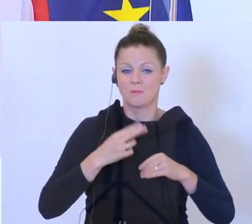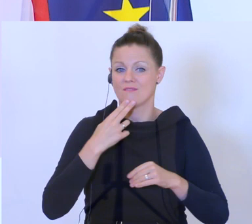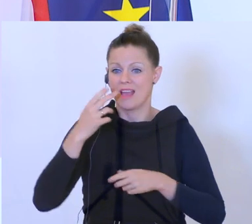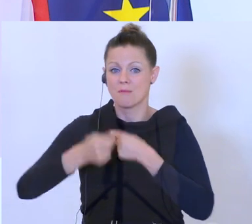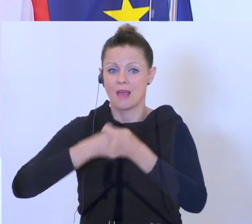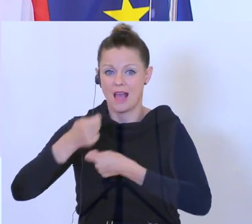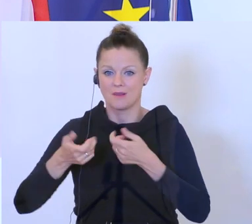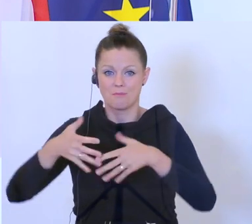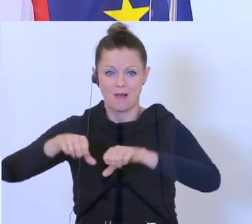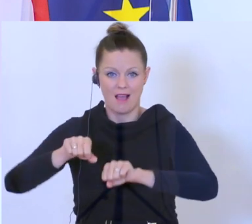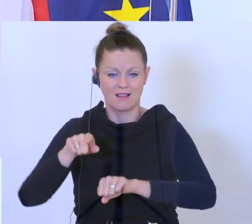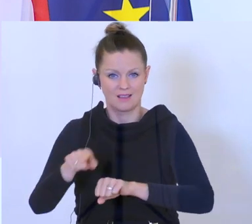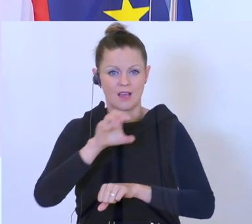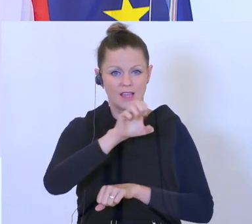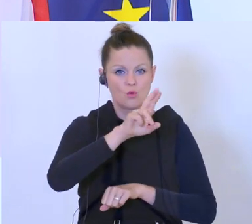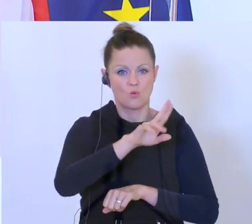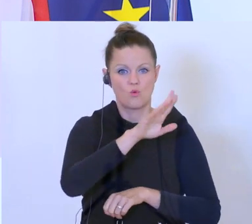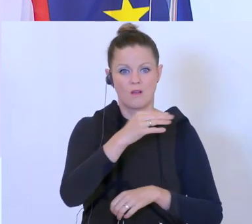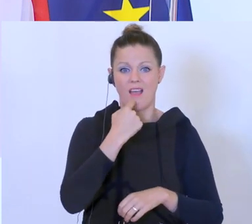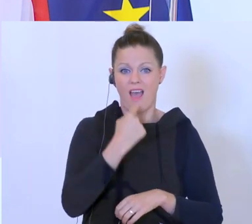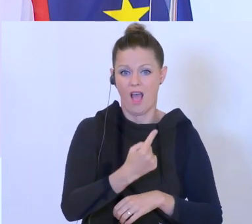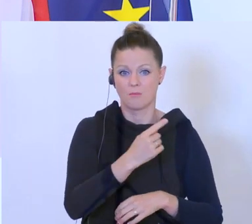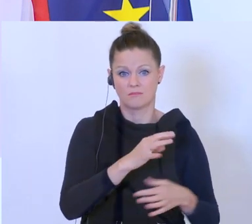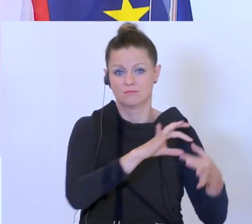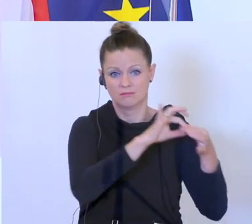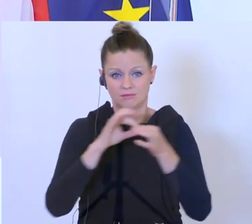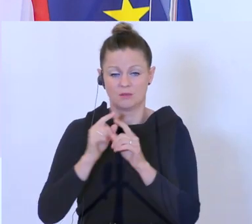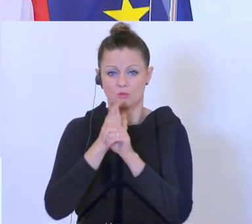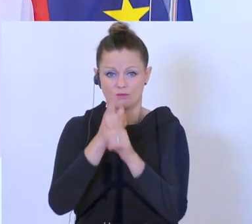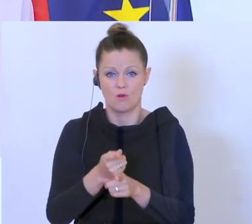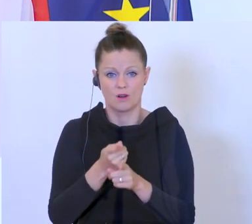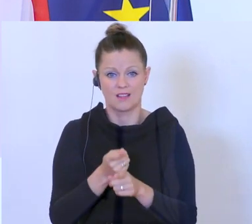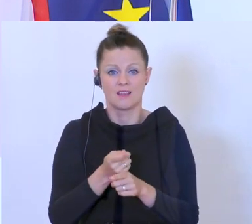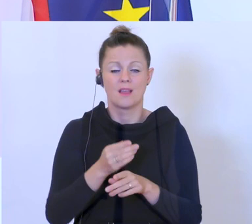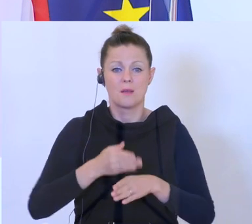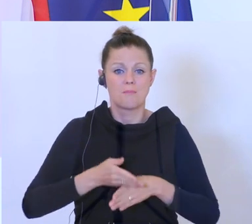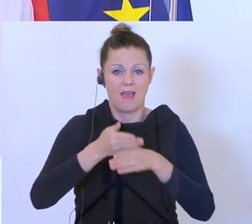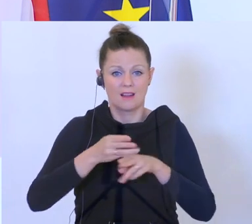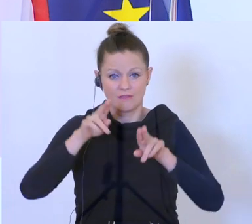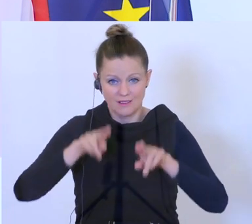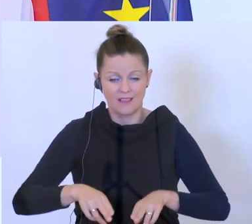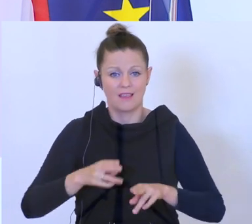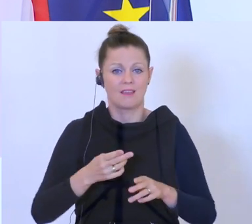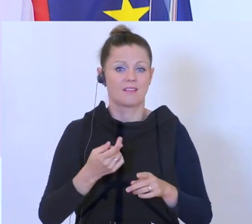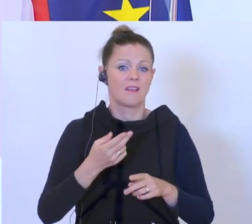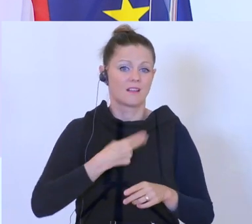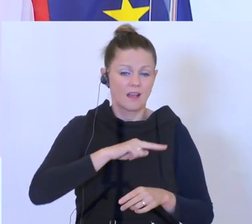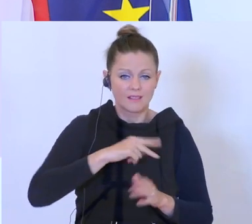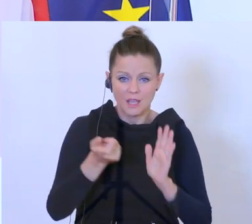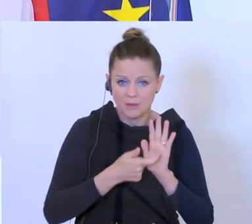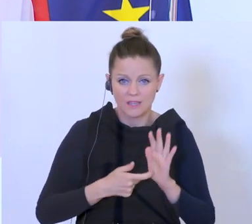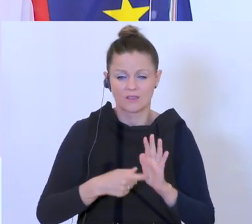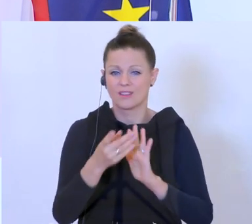auch an die Vorgaben der Europäischen Union gebunden, was das Beihilfenrecht betrifft, was die Garantiebedingungen betrifft, was die Definition